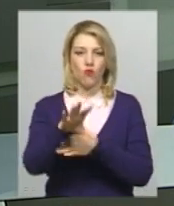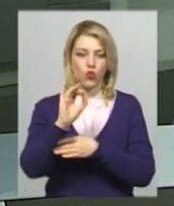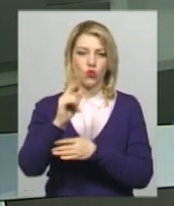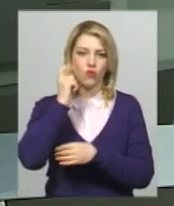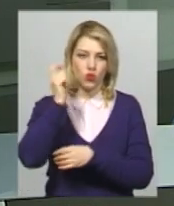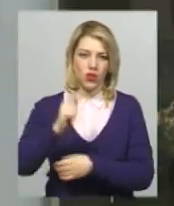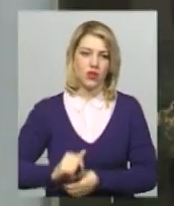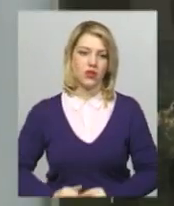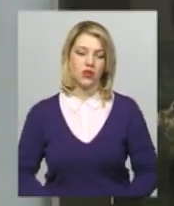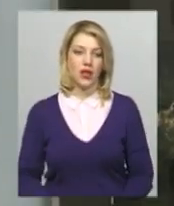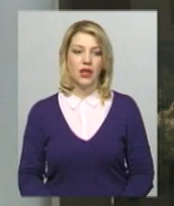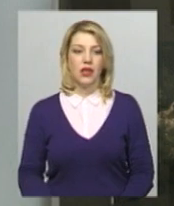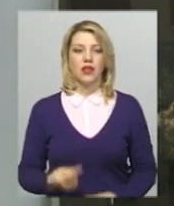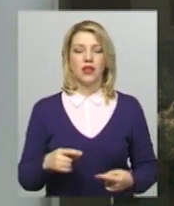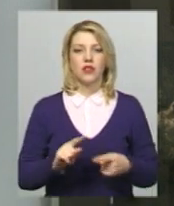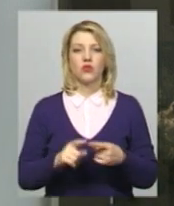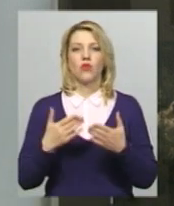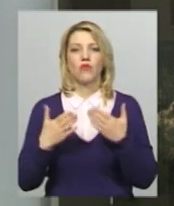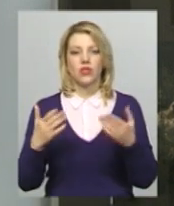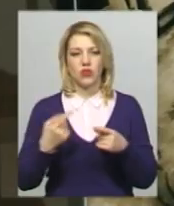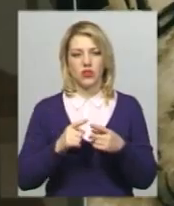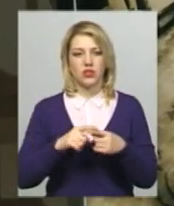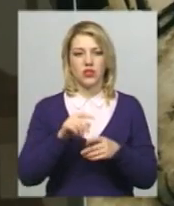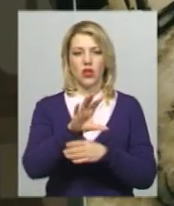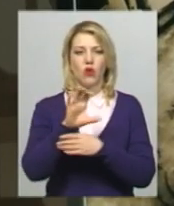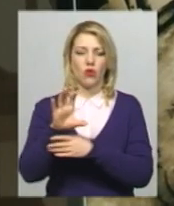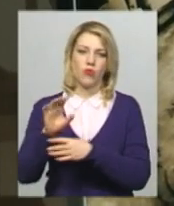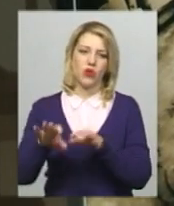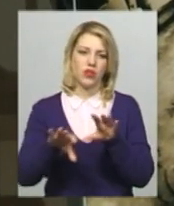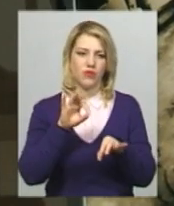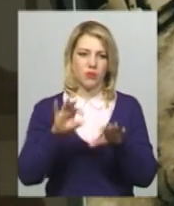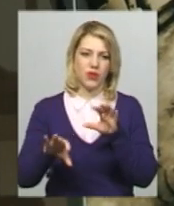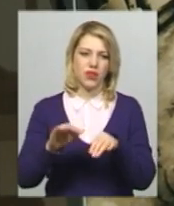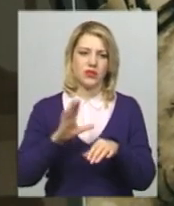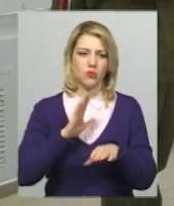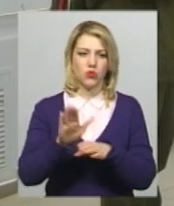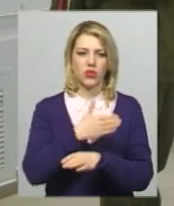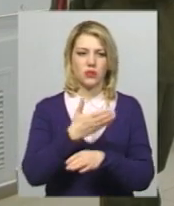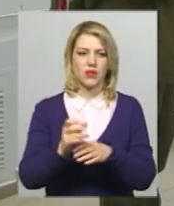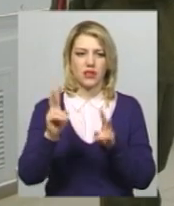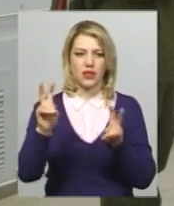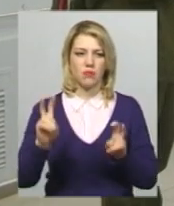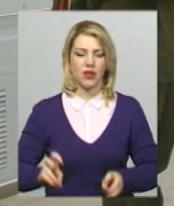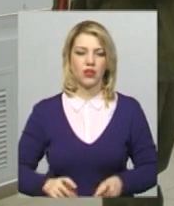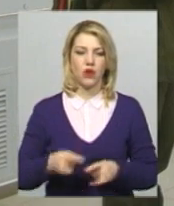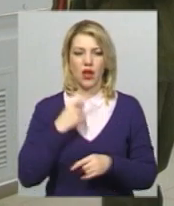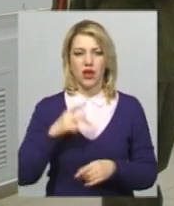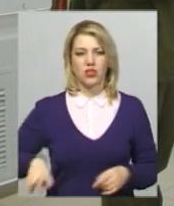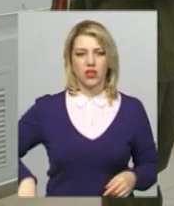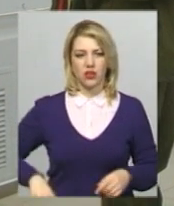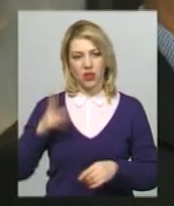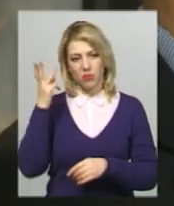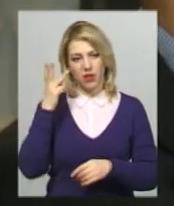Гуменний. На цю виставку усі роботи ретельно відбиралися і були розподілені за тематикою, каже директор